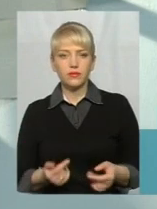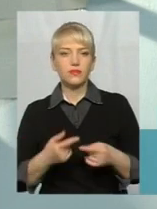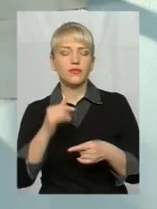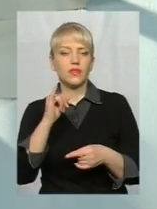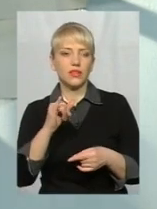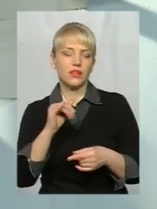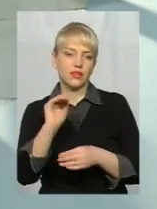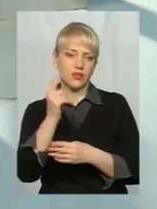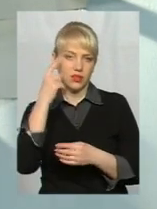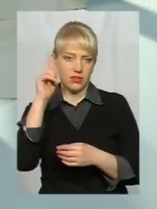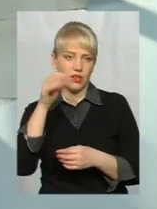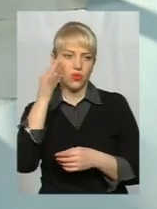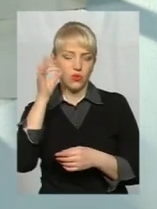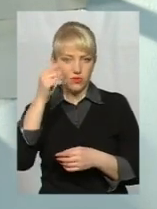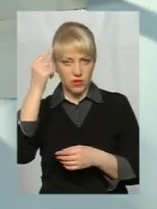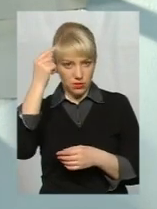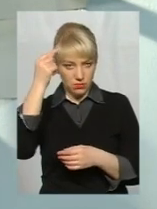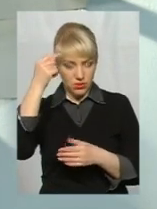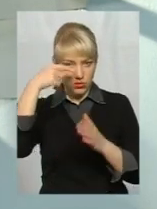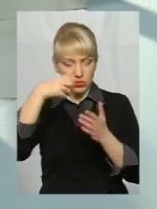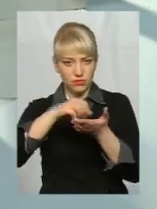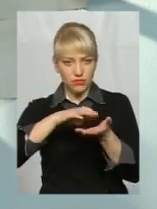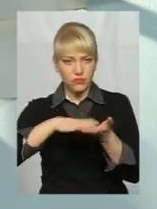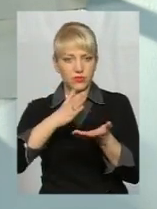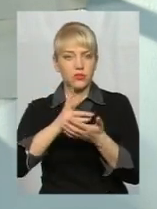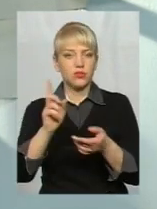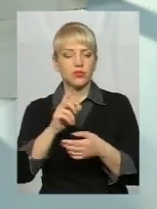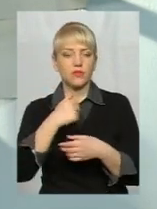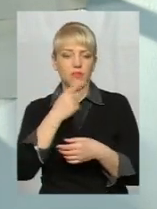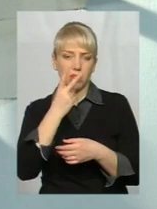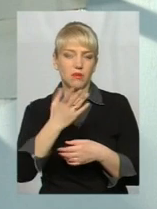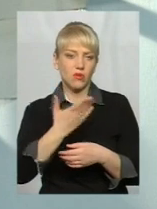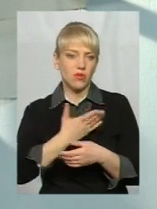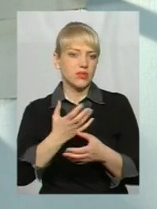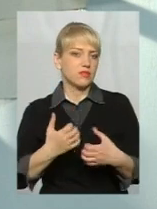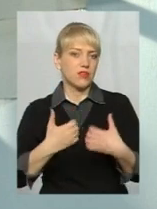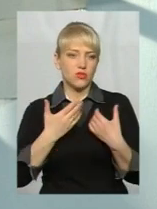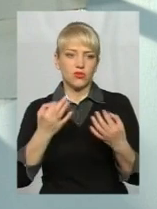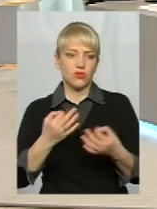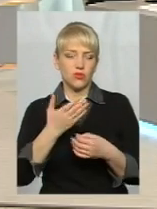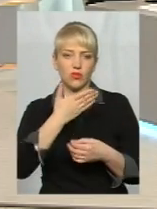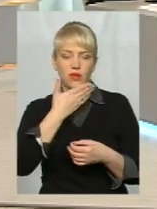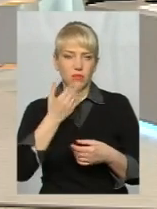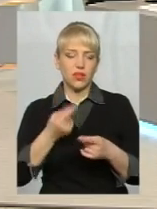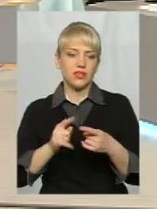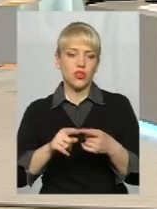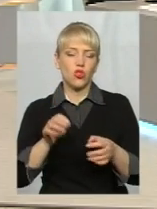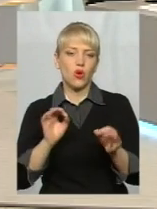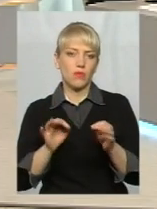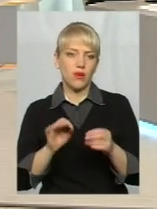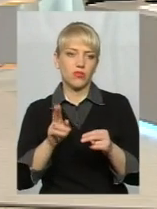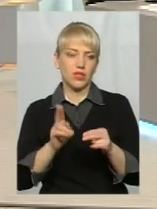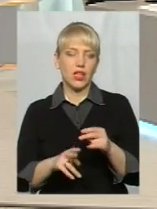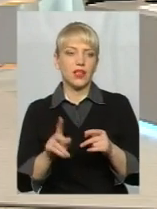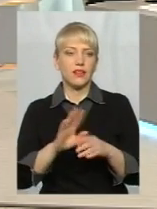знає, в неї досвід в голові, психіці є. Я вже це бачила, і нічого страшного в цьому нема. Це закінчується нормально. І не розраховуючи на